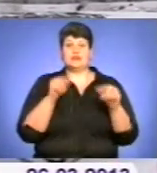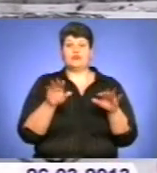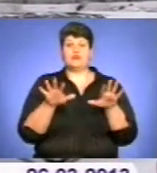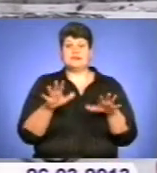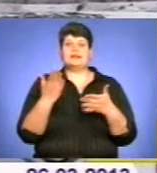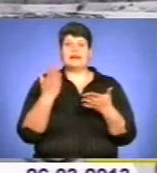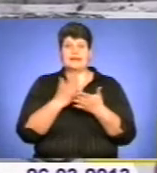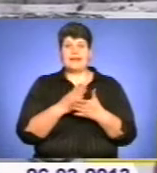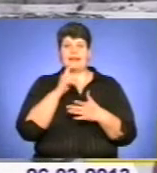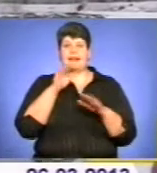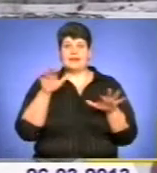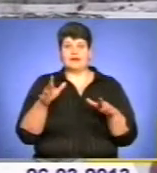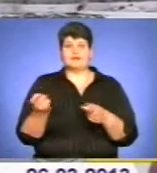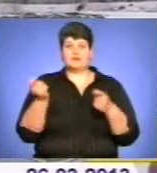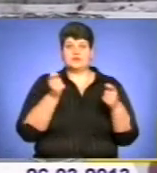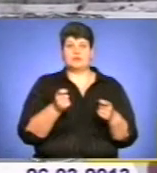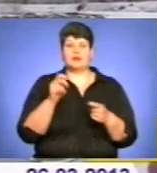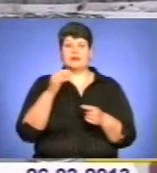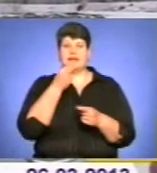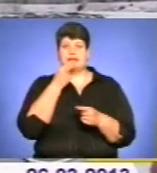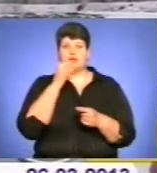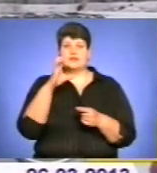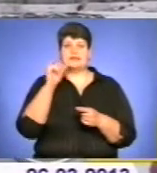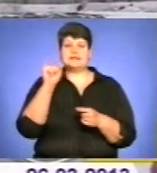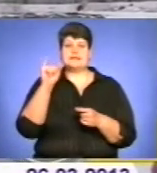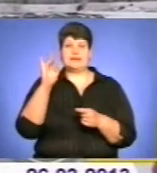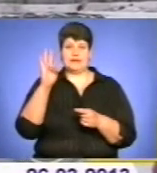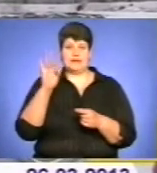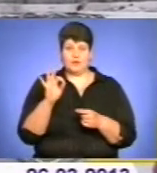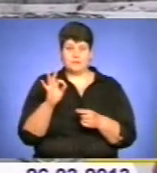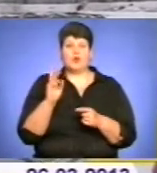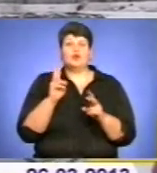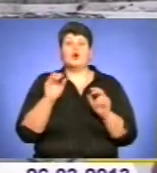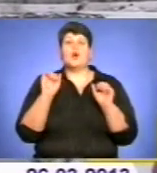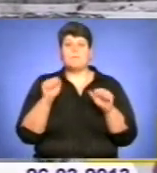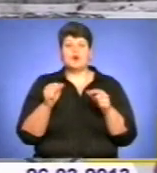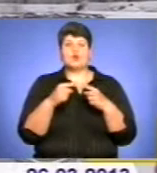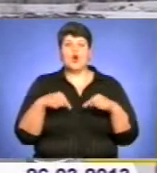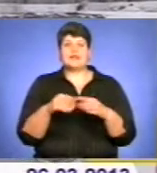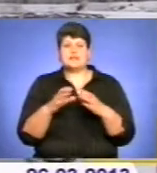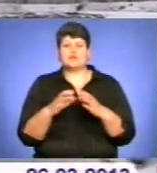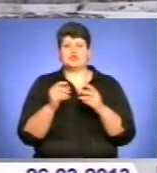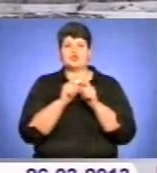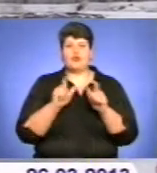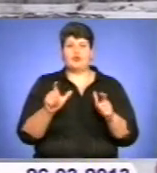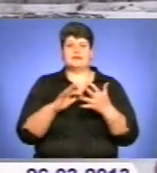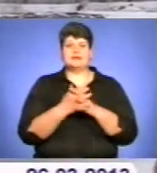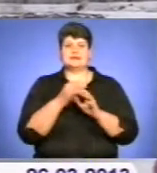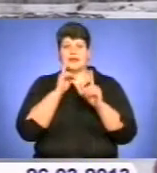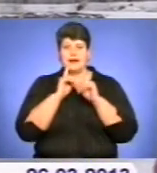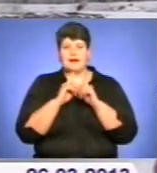їм їду і сіно. Хто може, організуєтеся школи, сільські ради,